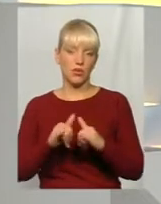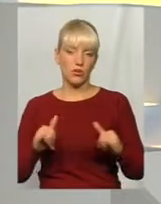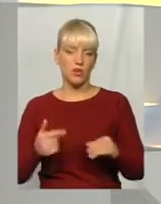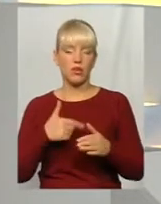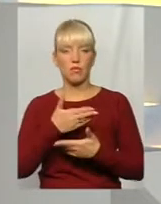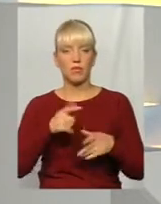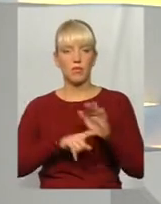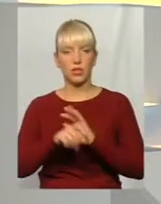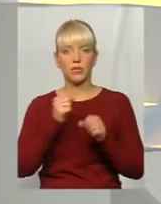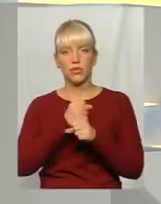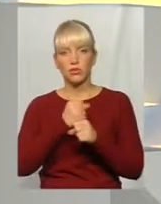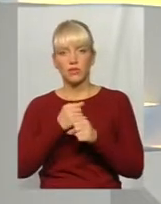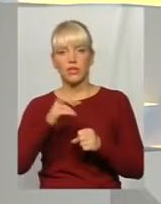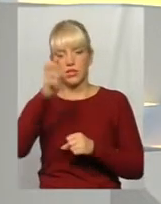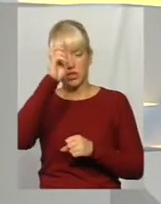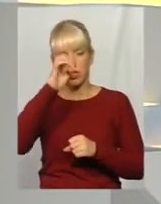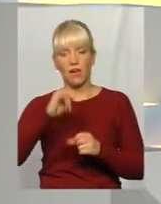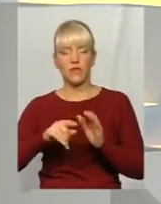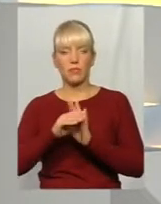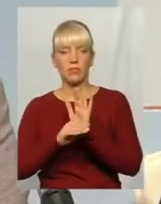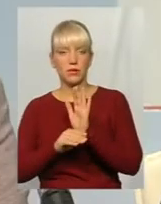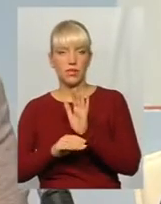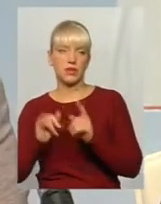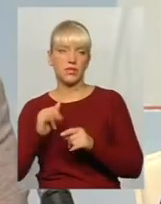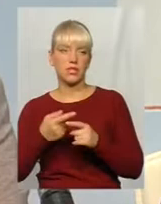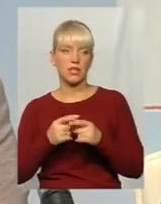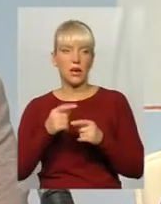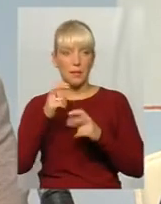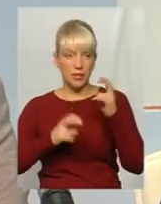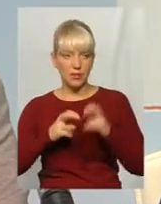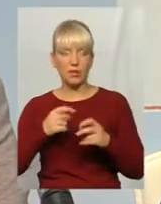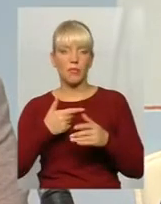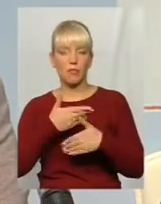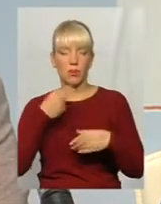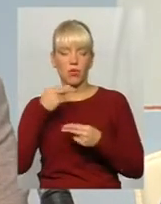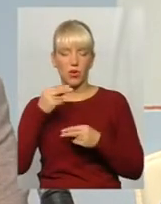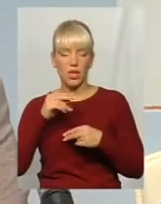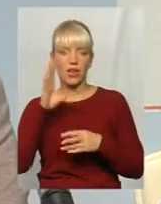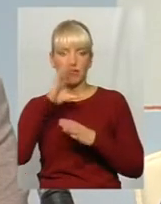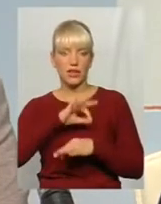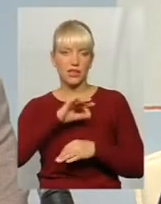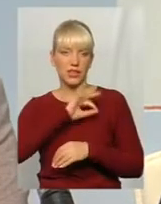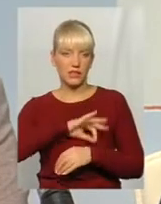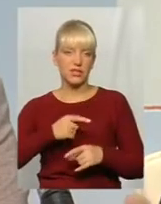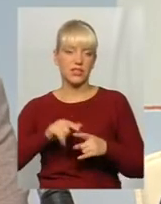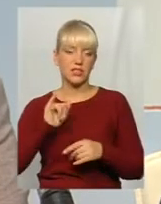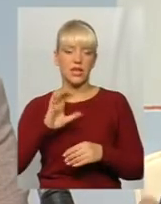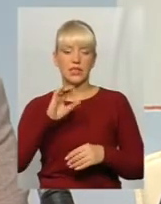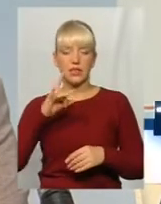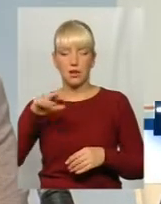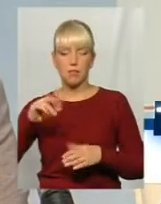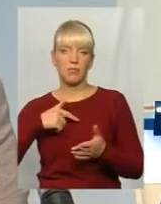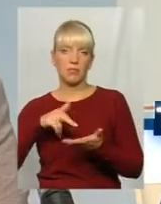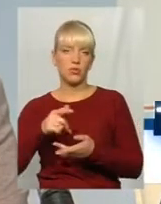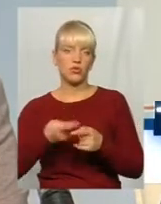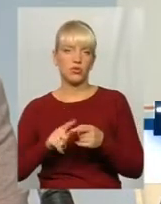комунальними підприємствами, там, з травня, то ми все покращуємо, покращуємо ефективність, і вже в серпні ми дійшли до того, що з першого